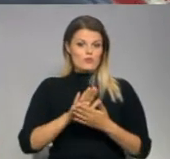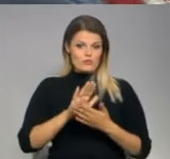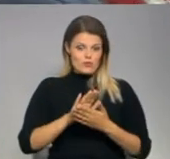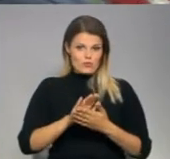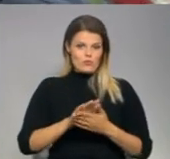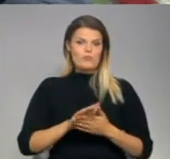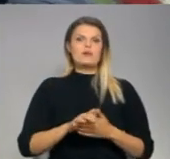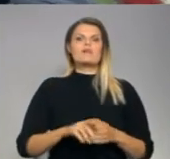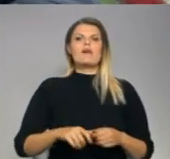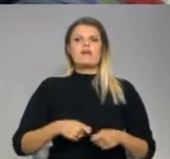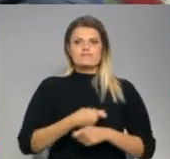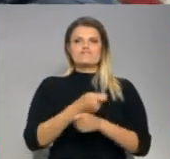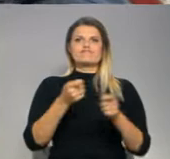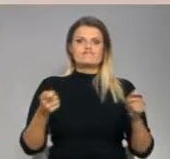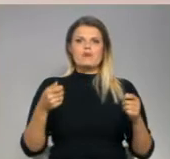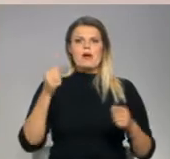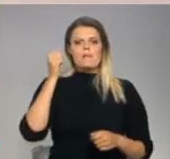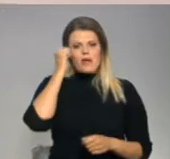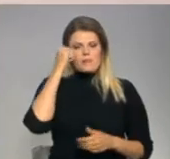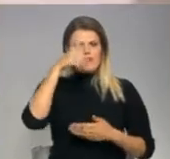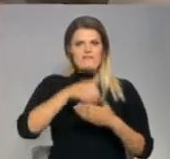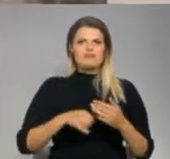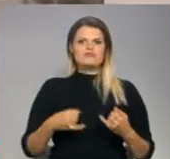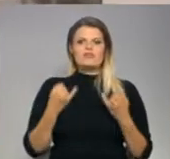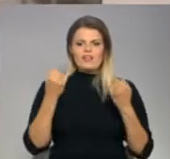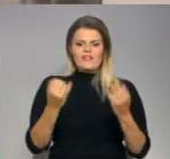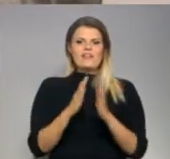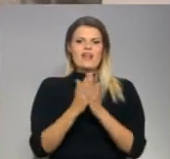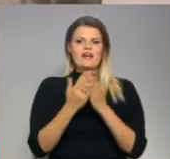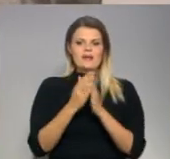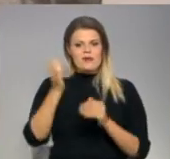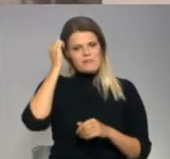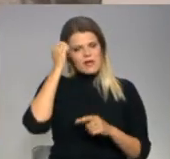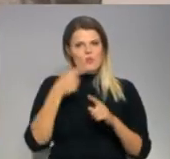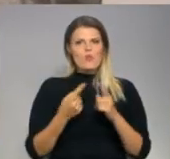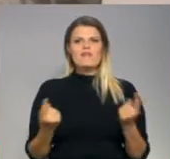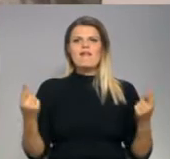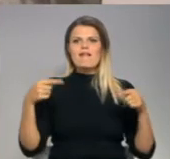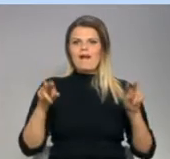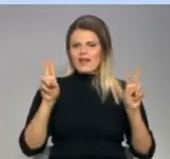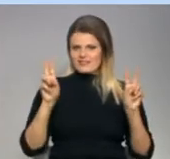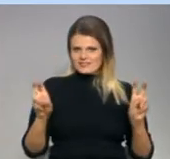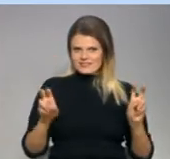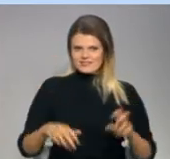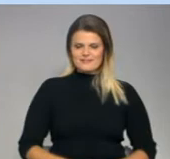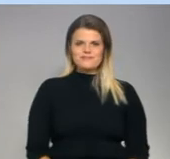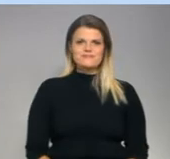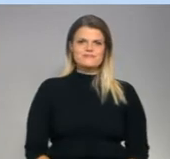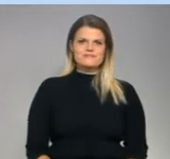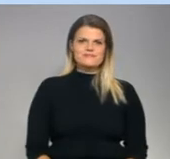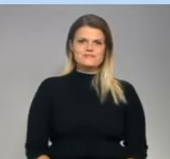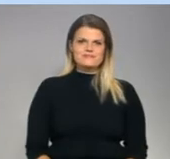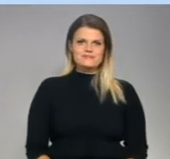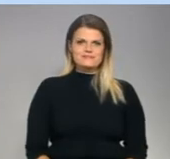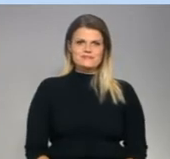trešoreizi pārisdotā pieminekļa vēsturei veltīta grāmata, pieminekļis un laiks. Svetlana Duderenaka, Roberts Kalničs, Latgales